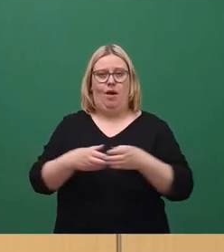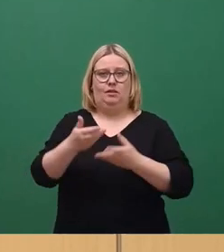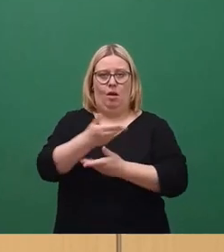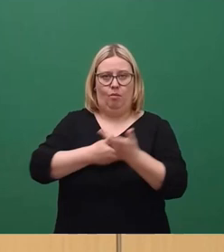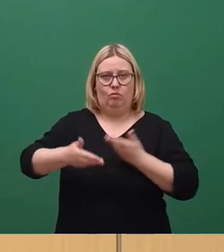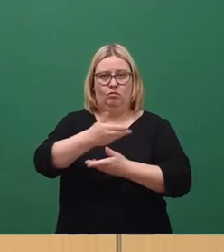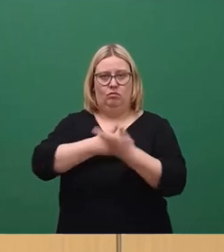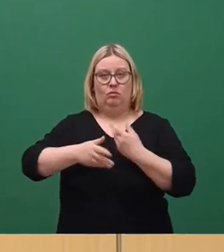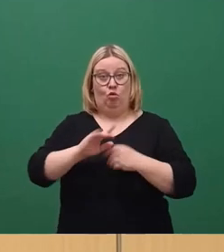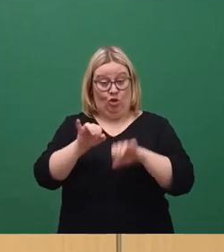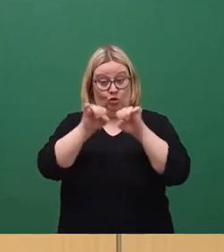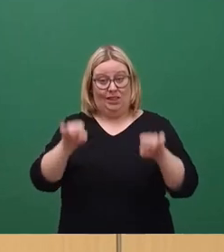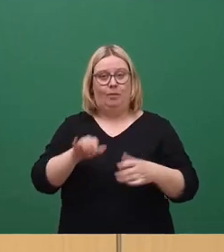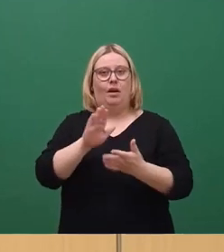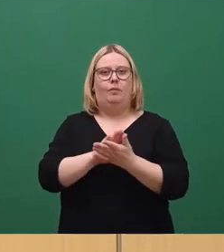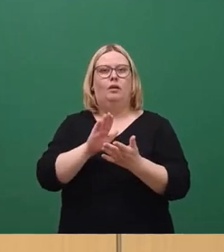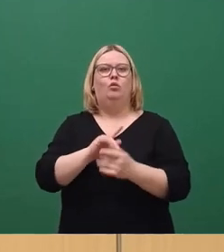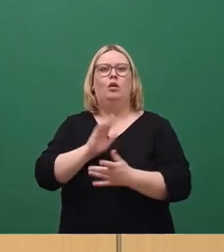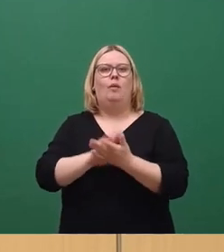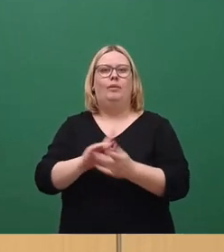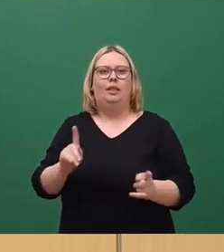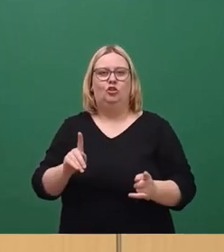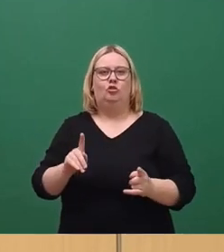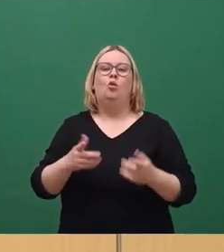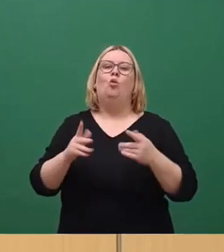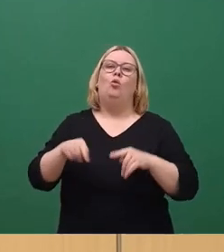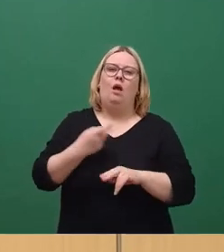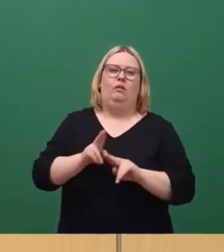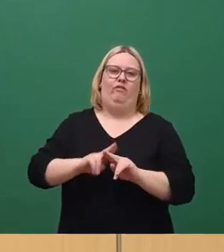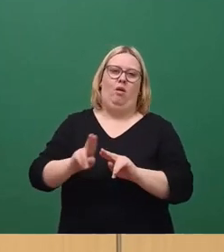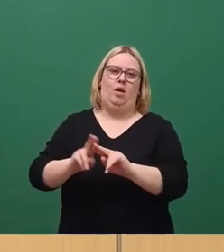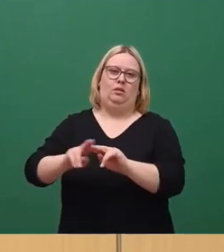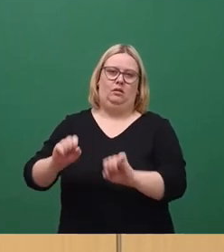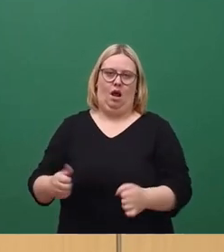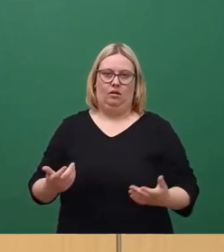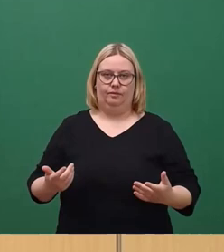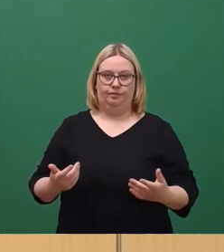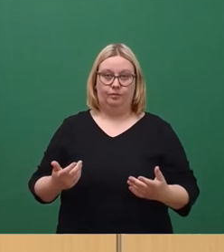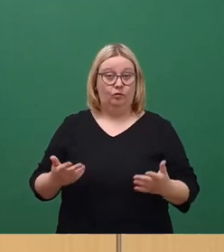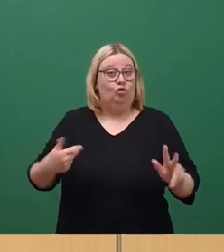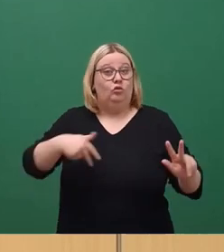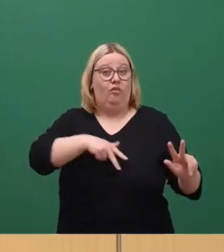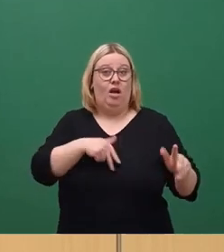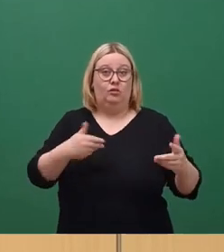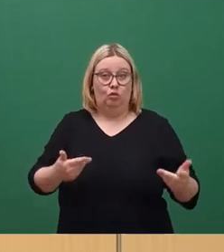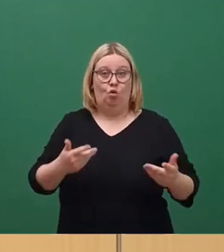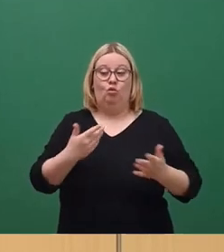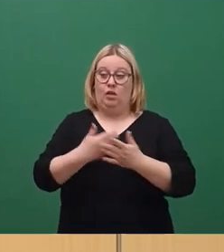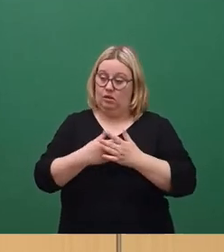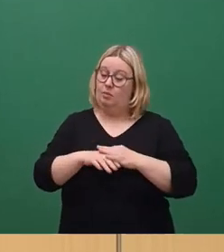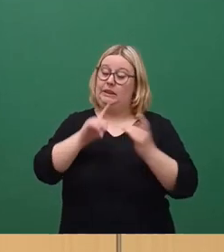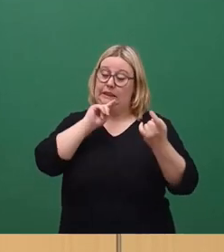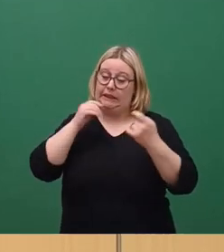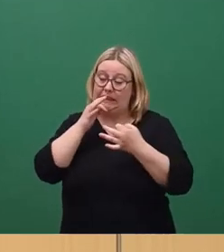hat das System funktioniert, um es eventuell nachsteuern zu können. Das ist die Wahrheit und das wurde sehr ausführlich